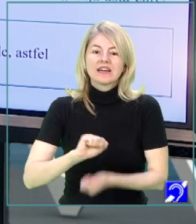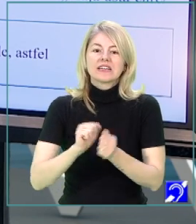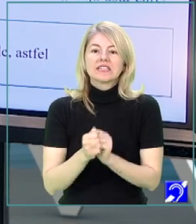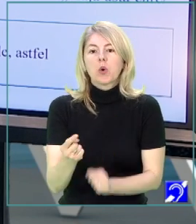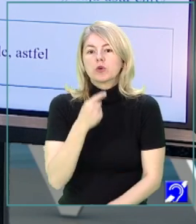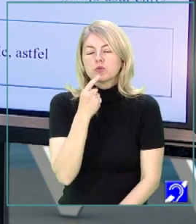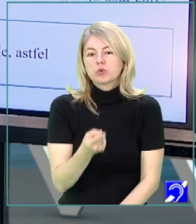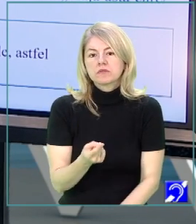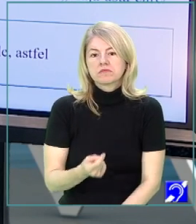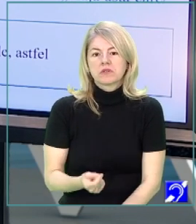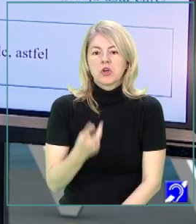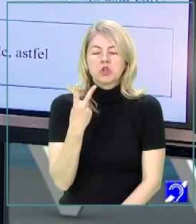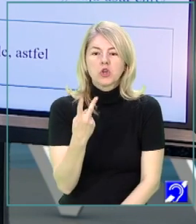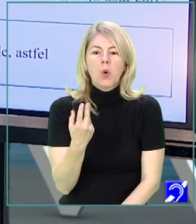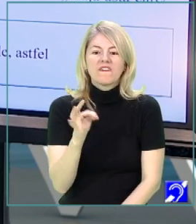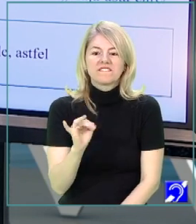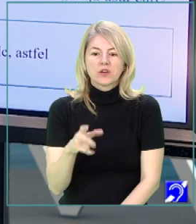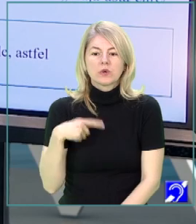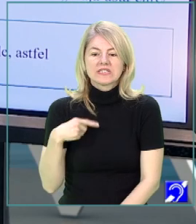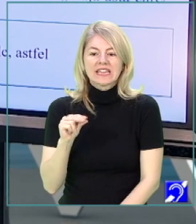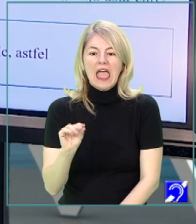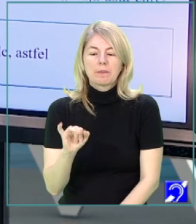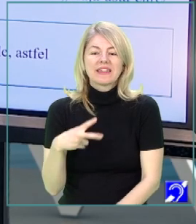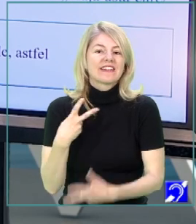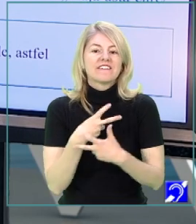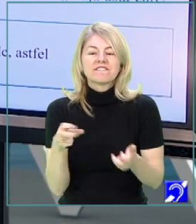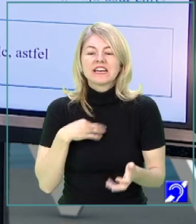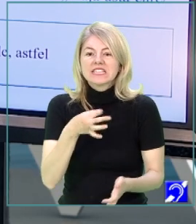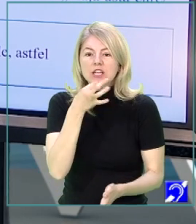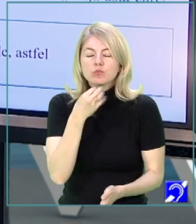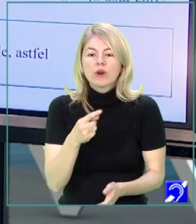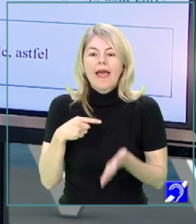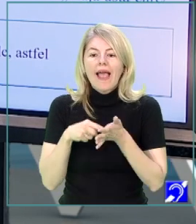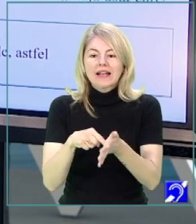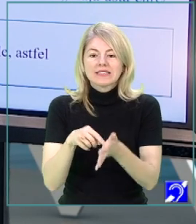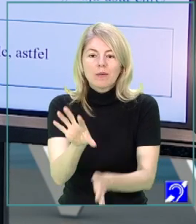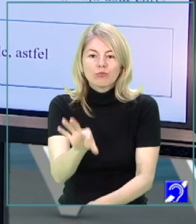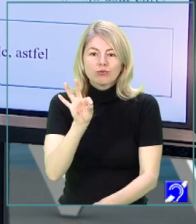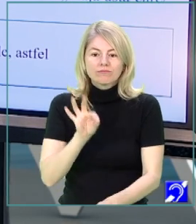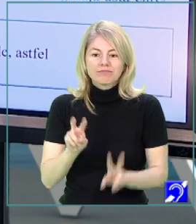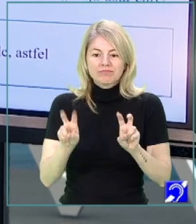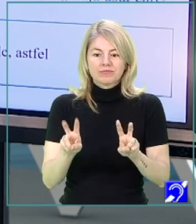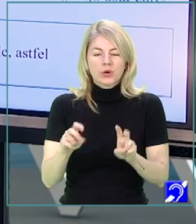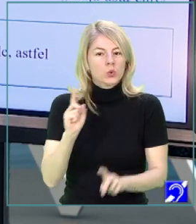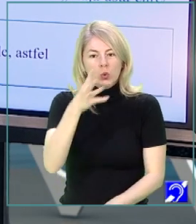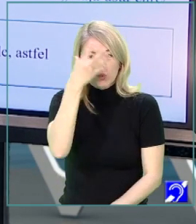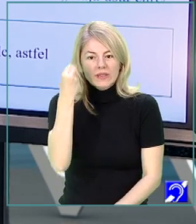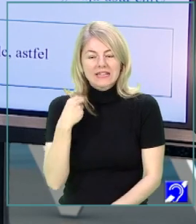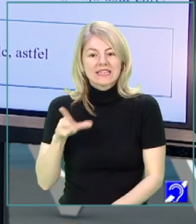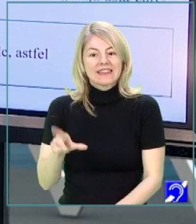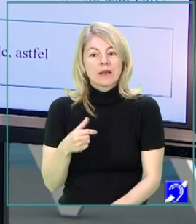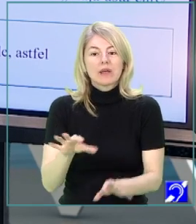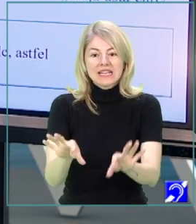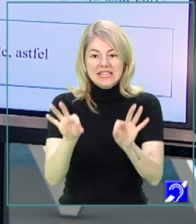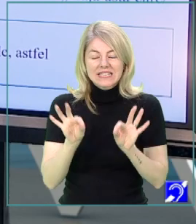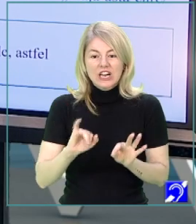spun două figuri de stil diferite, sunt epitetul și metafora, însă nu dau exemple din text. Nu uitați, trebuie să selectați